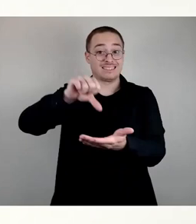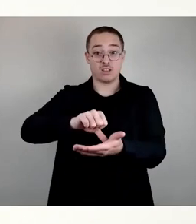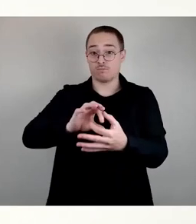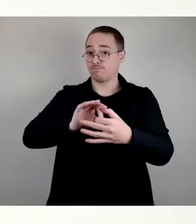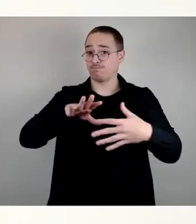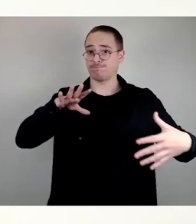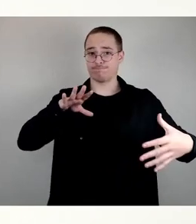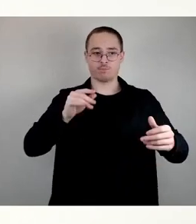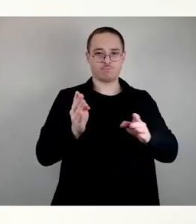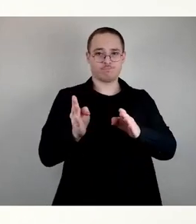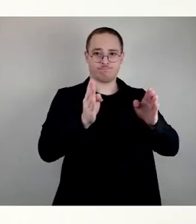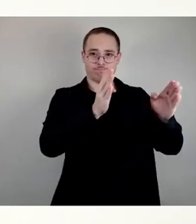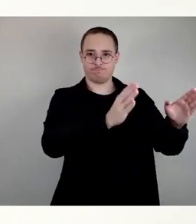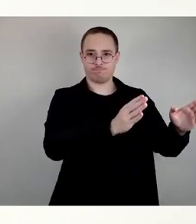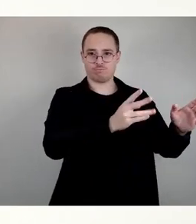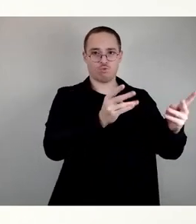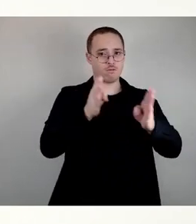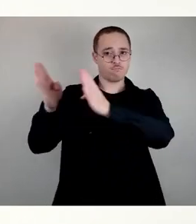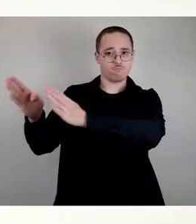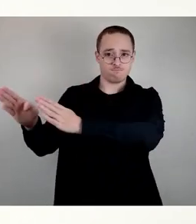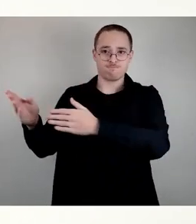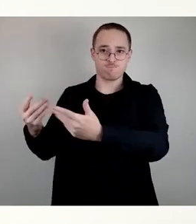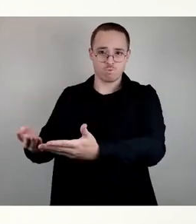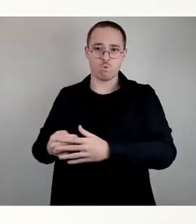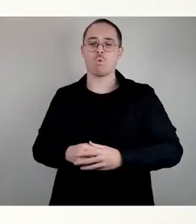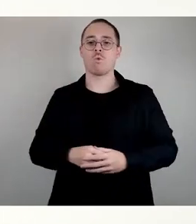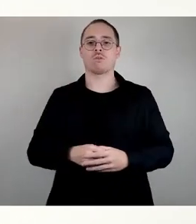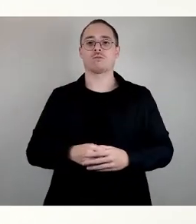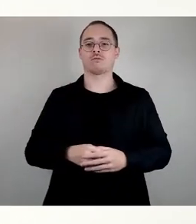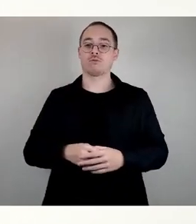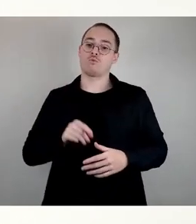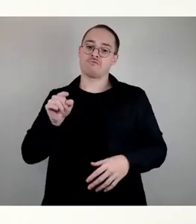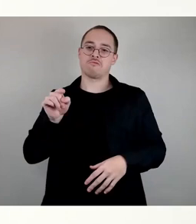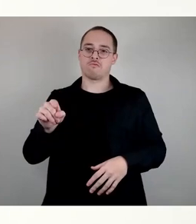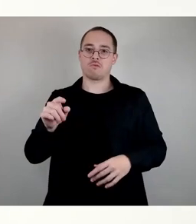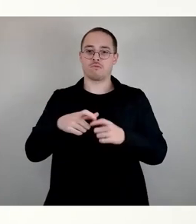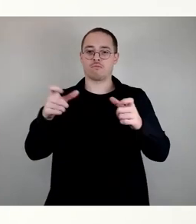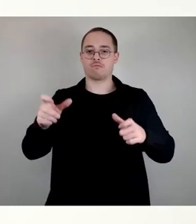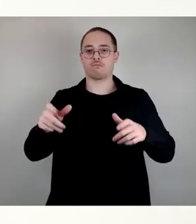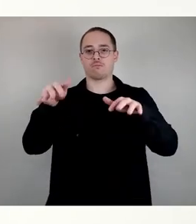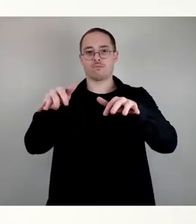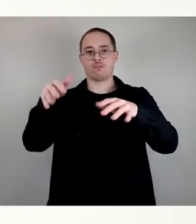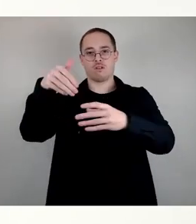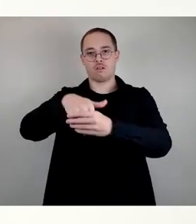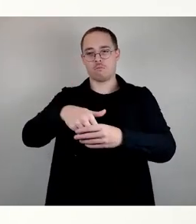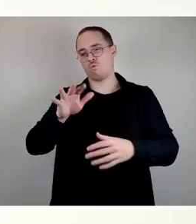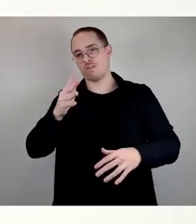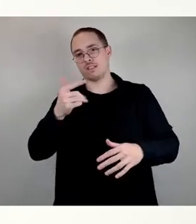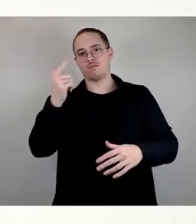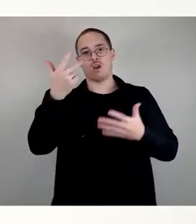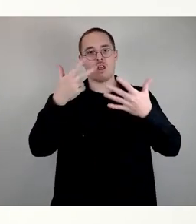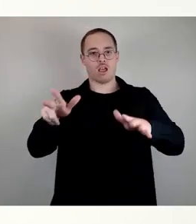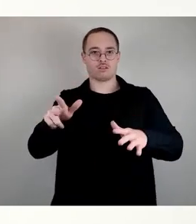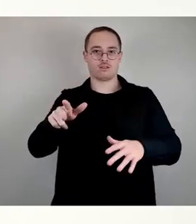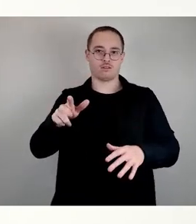Standort bietet letztendlich die Rahmenbedingungen mit einer Maximalkapazität von 82. Deshalb bitten wir hier um